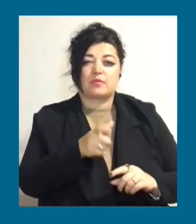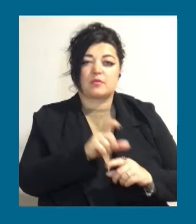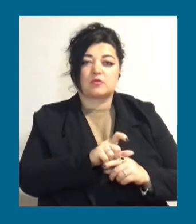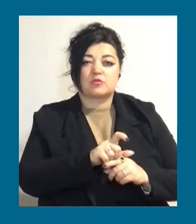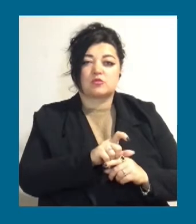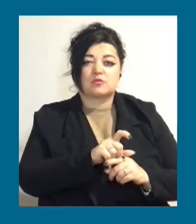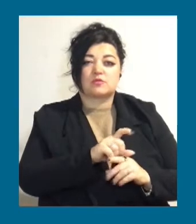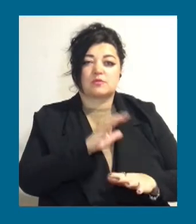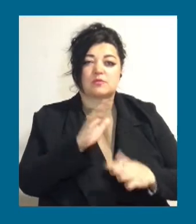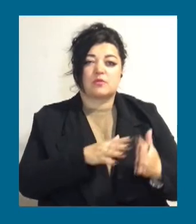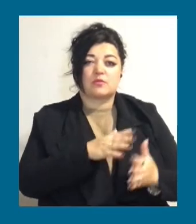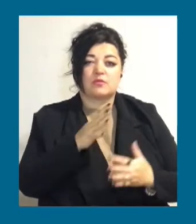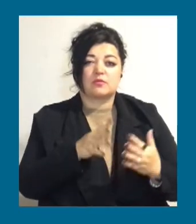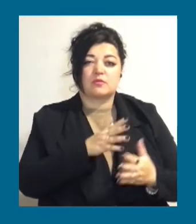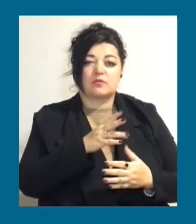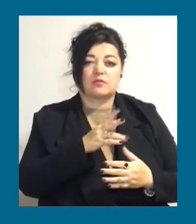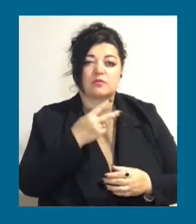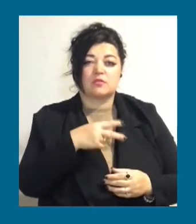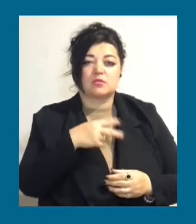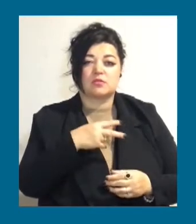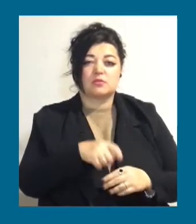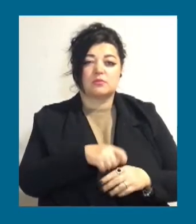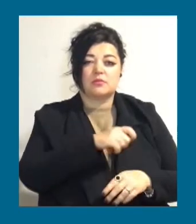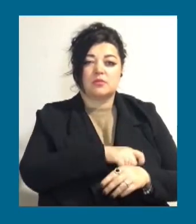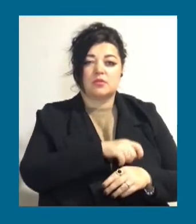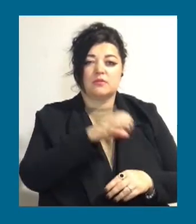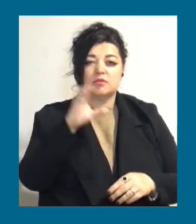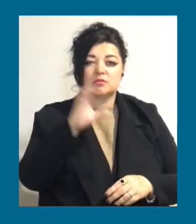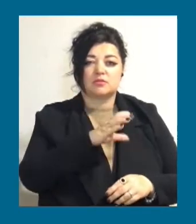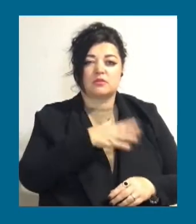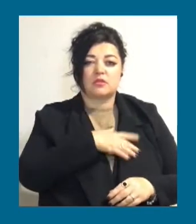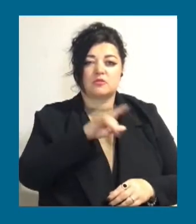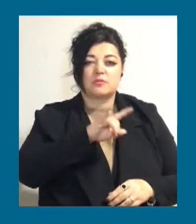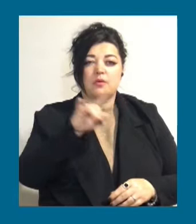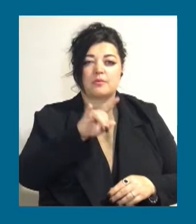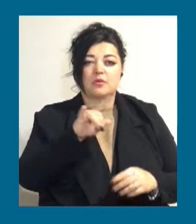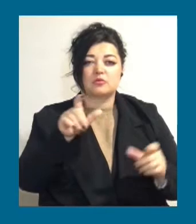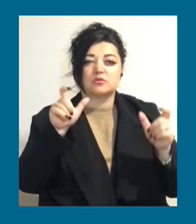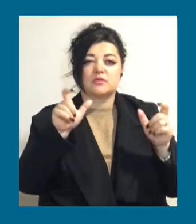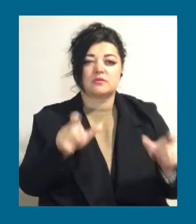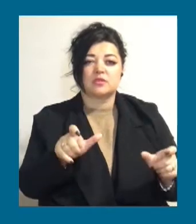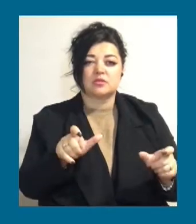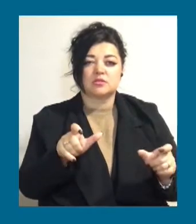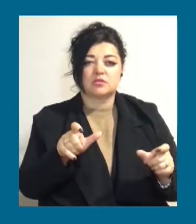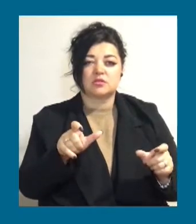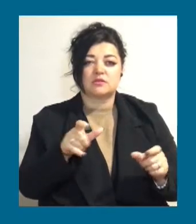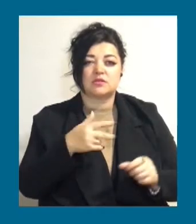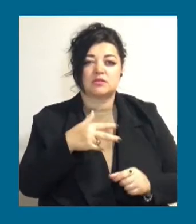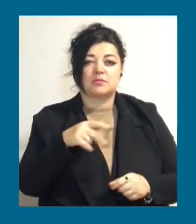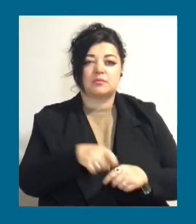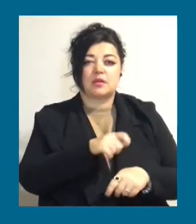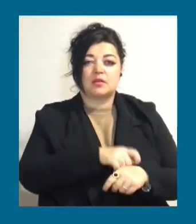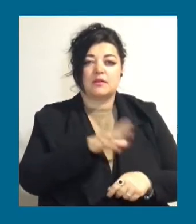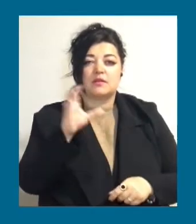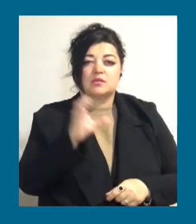більше 25 метрів в секунду. В нашому аеропорту зафіксуван 31 метр в секунду. Станція